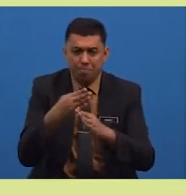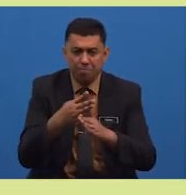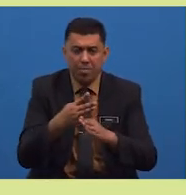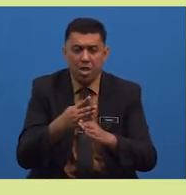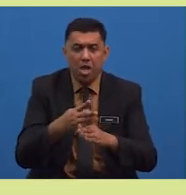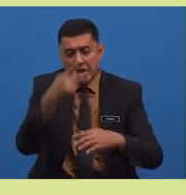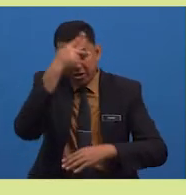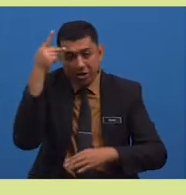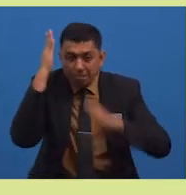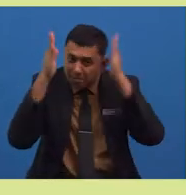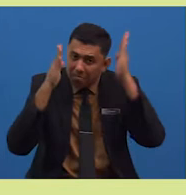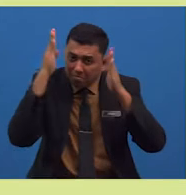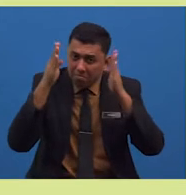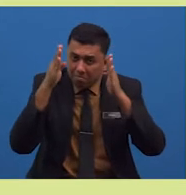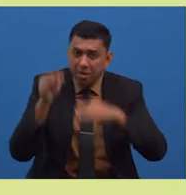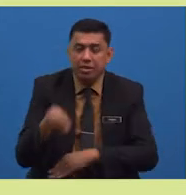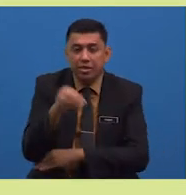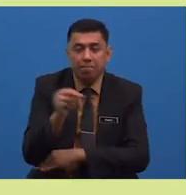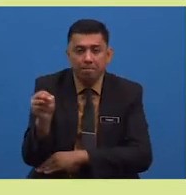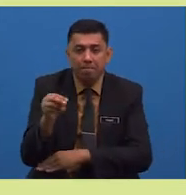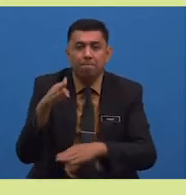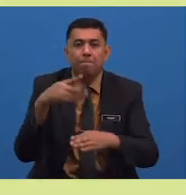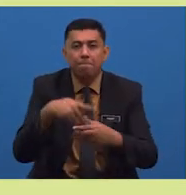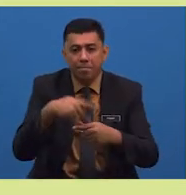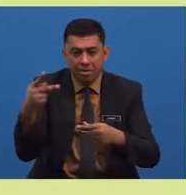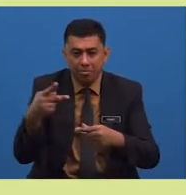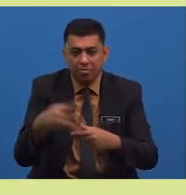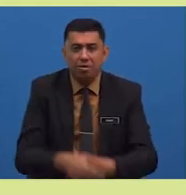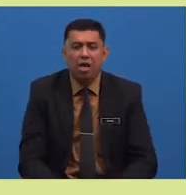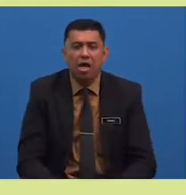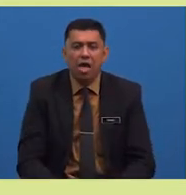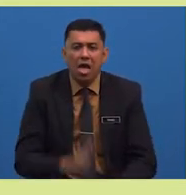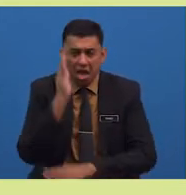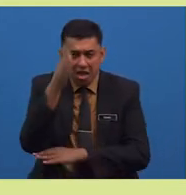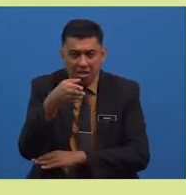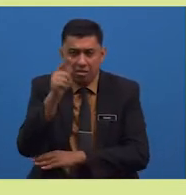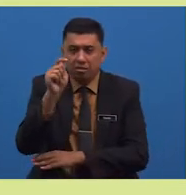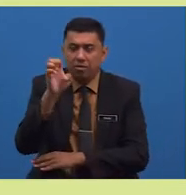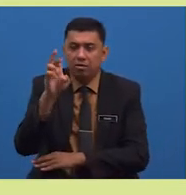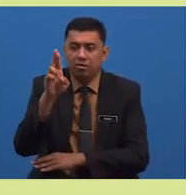bimbang tanaman padi di kayangan akan tergugat.